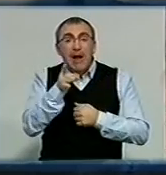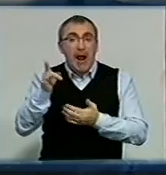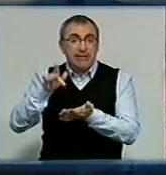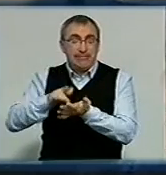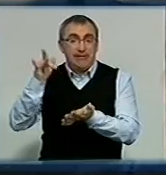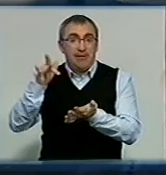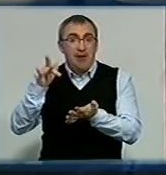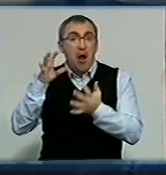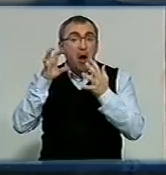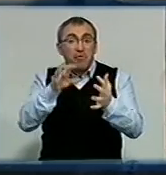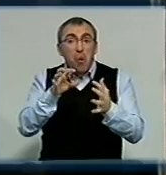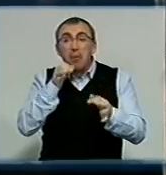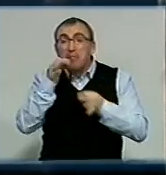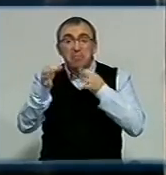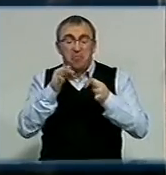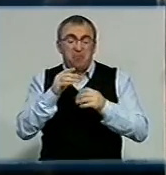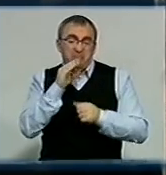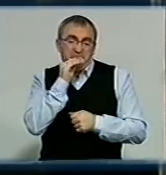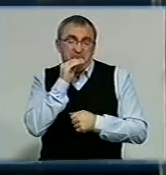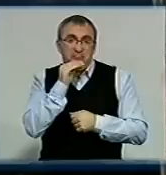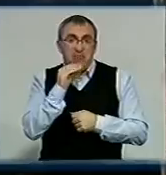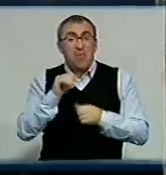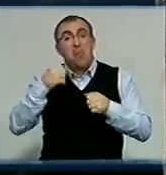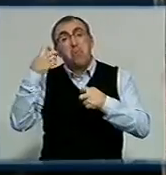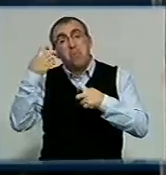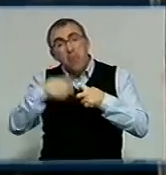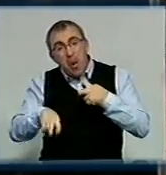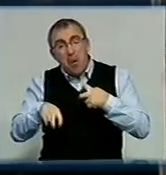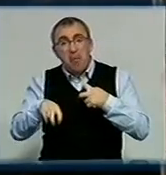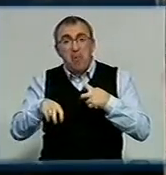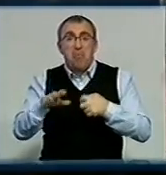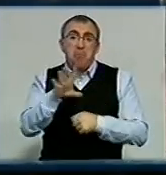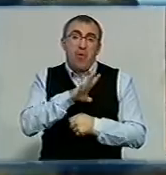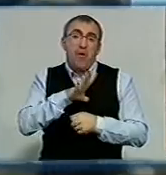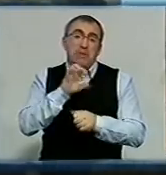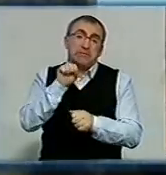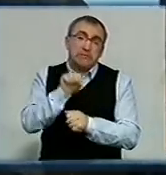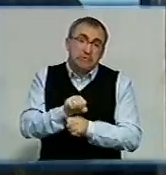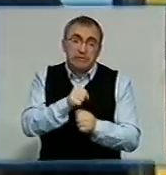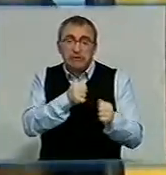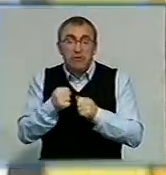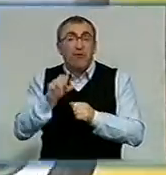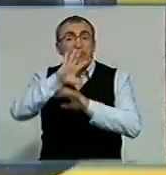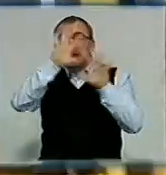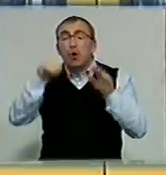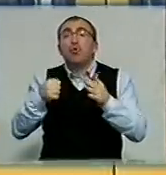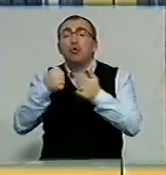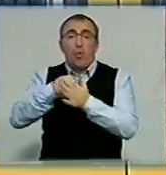у своїх комедрях небагатослівний. Буває, що там поламався, то бувають задержки. Це все до директора.